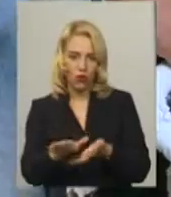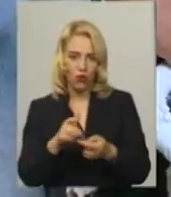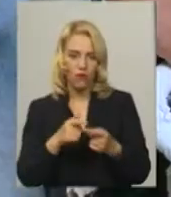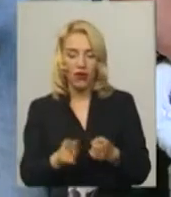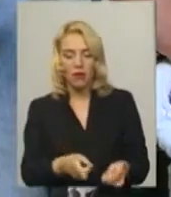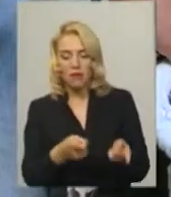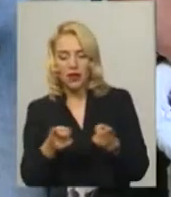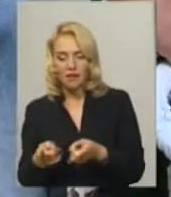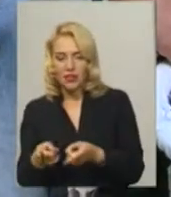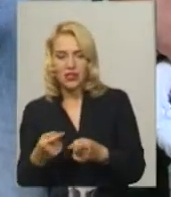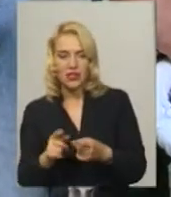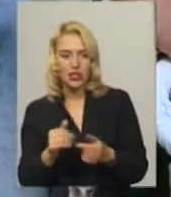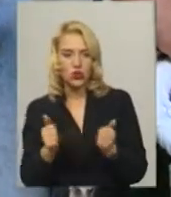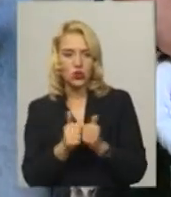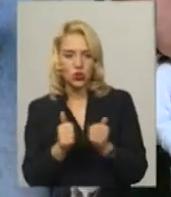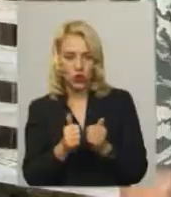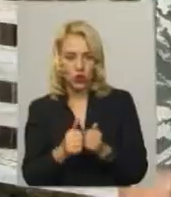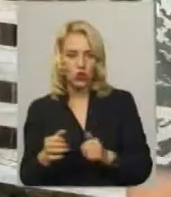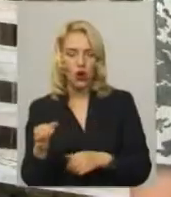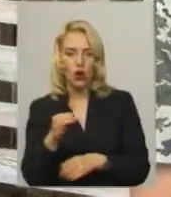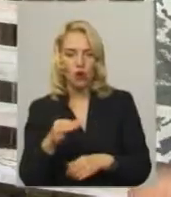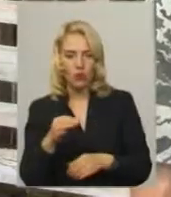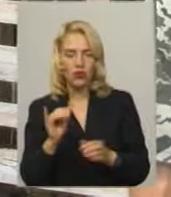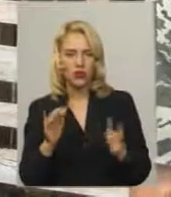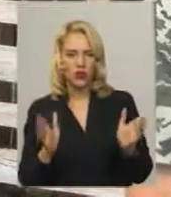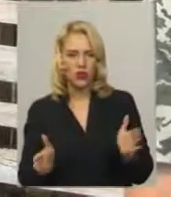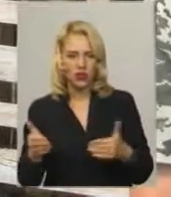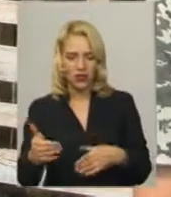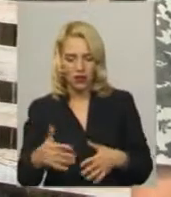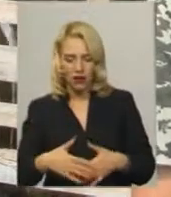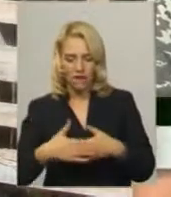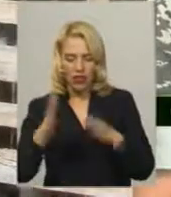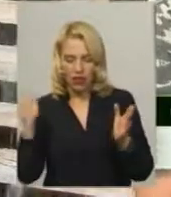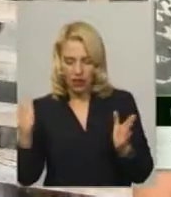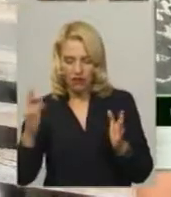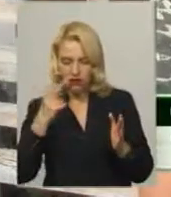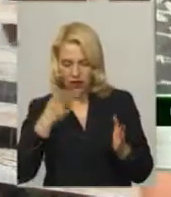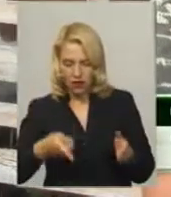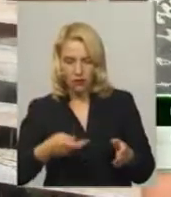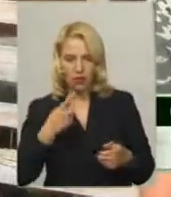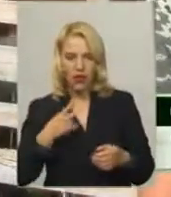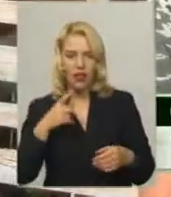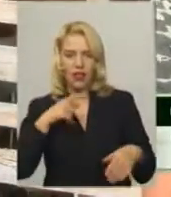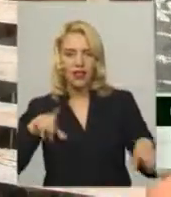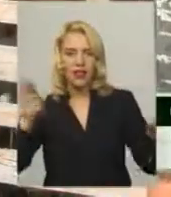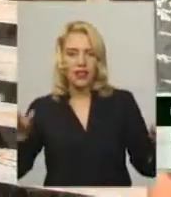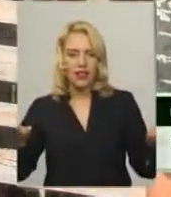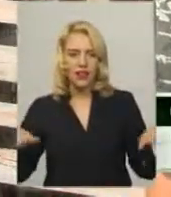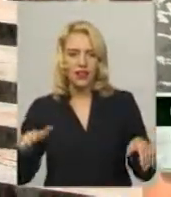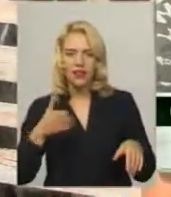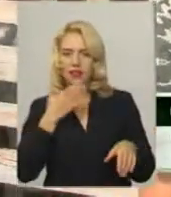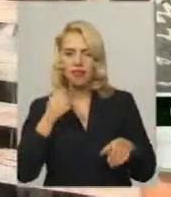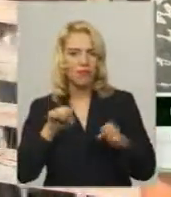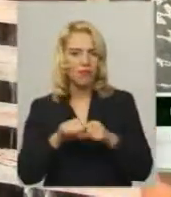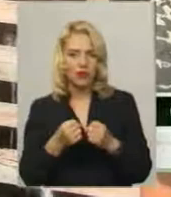сусідньої області маршрутним автобусом у Ящику. Ящик цей відкрив і побачив лелеку, що в нього показалися не переломані,